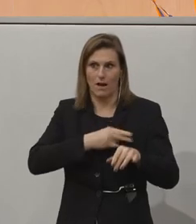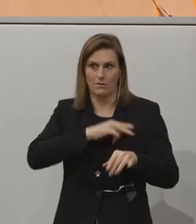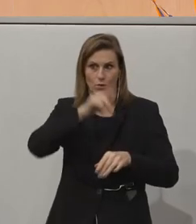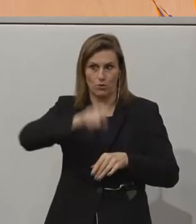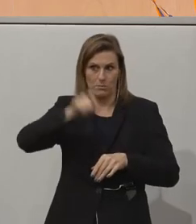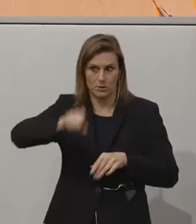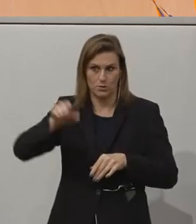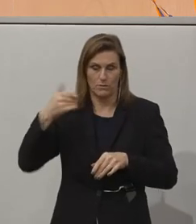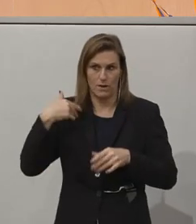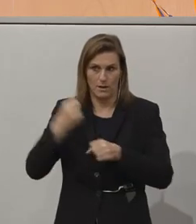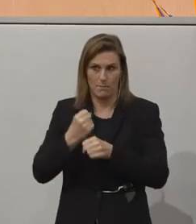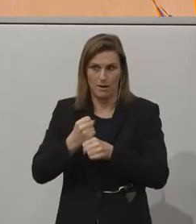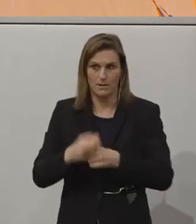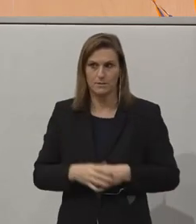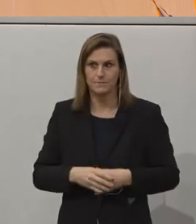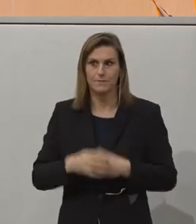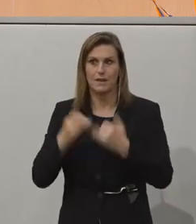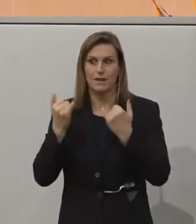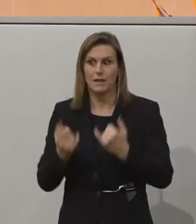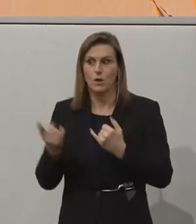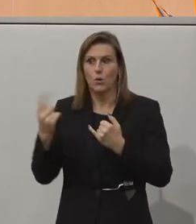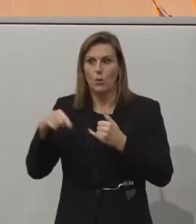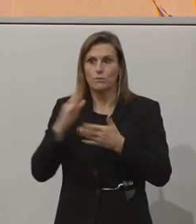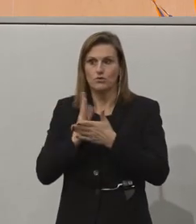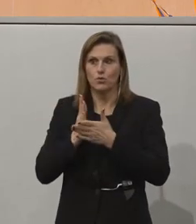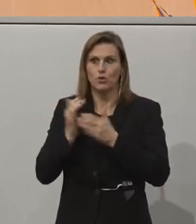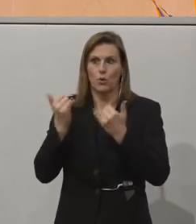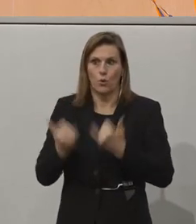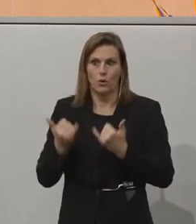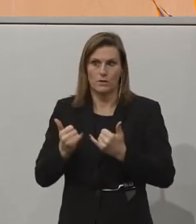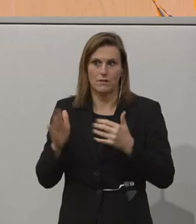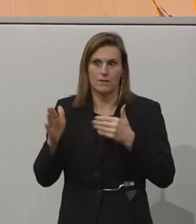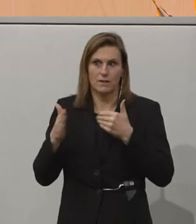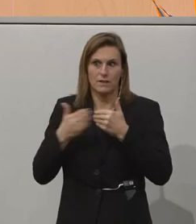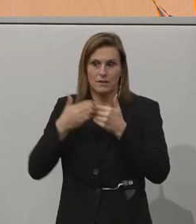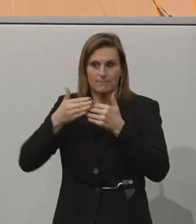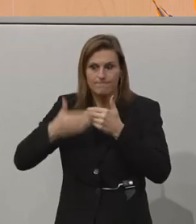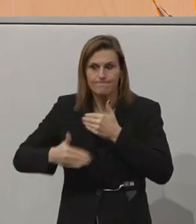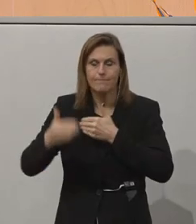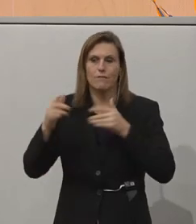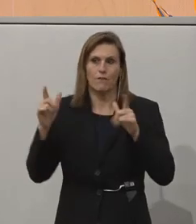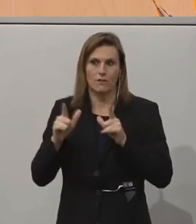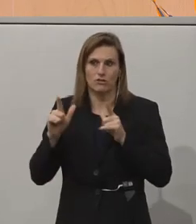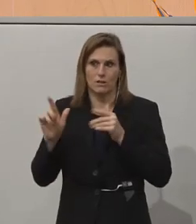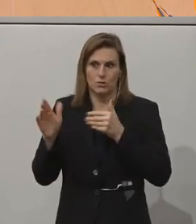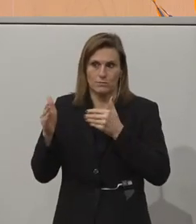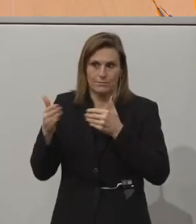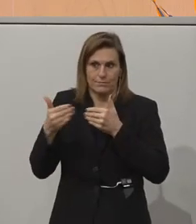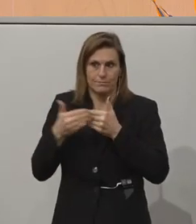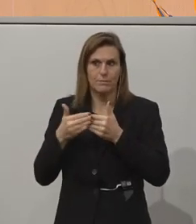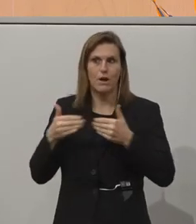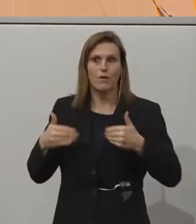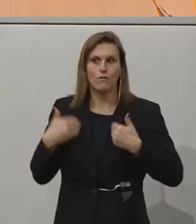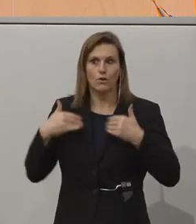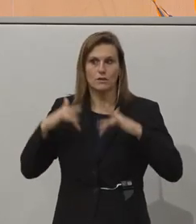gestellt wurden. Wir nähern uns auch schon dem Ende der heutigen Auftaktveranstaltung und ich würde mich sehr freuen, wenn